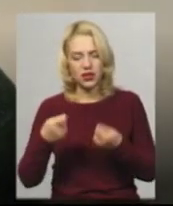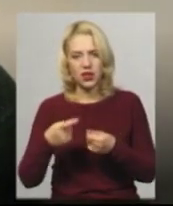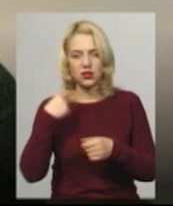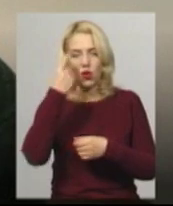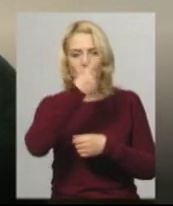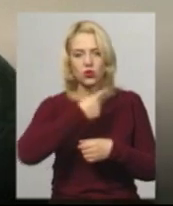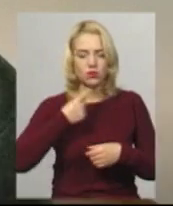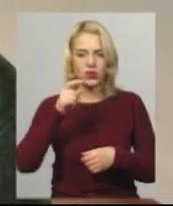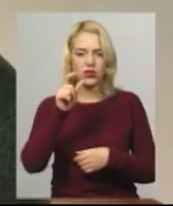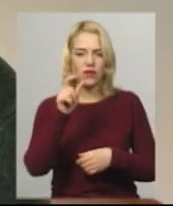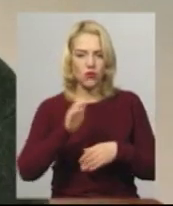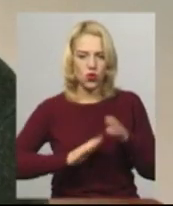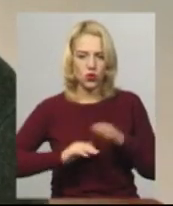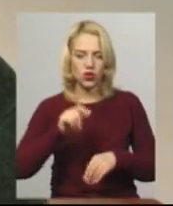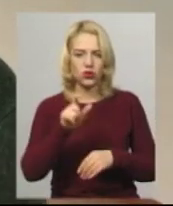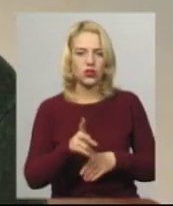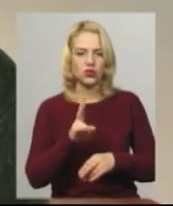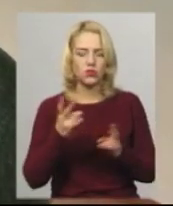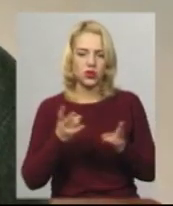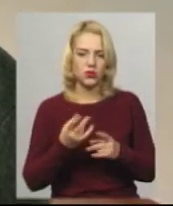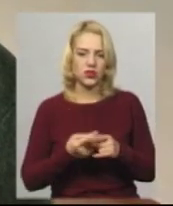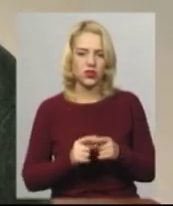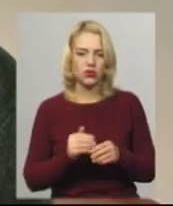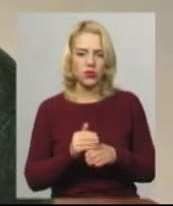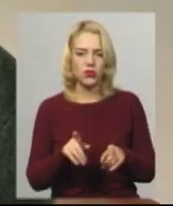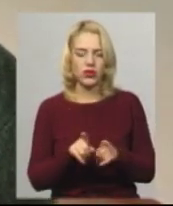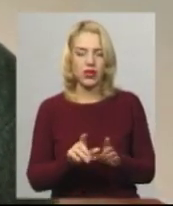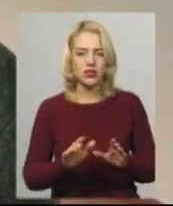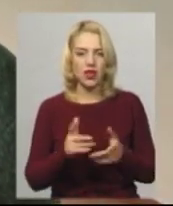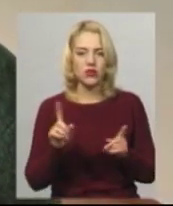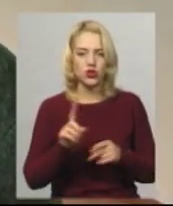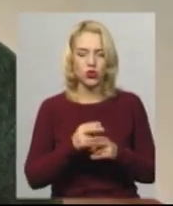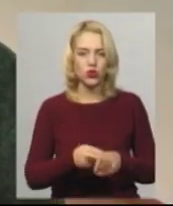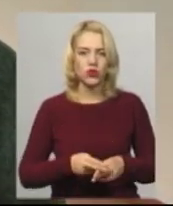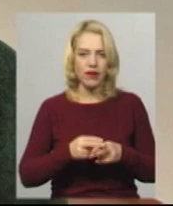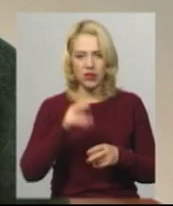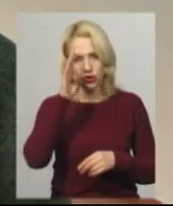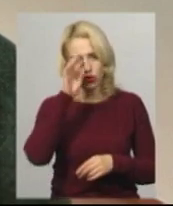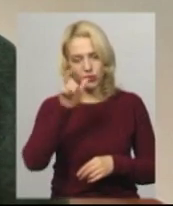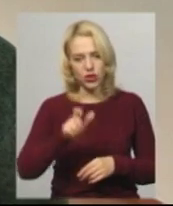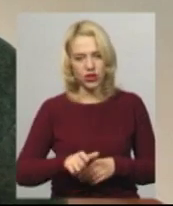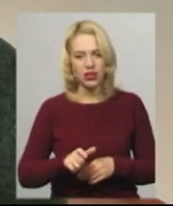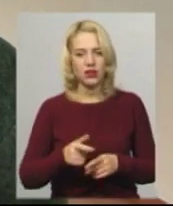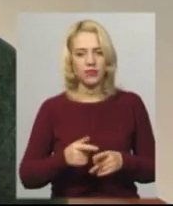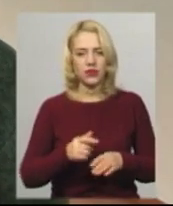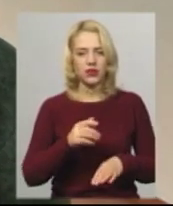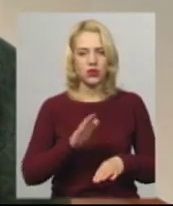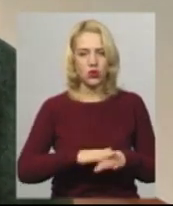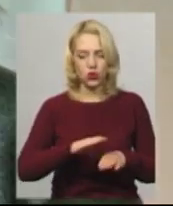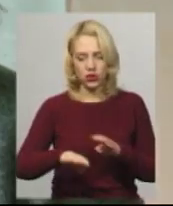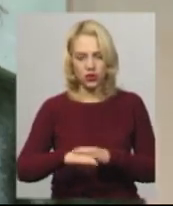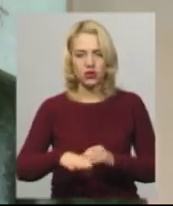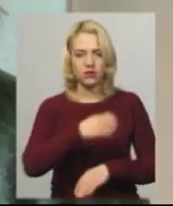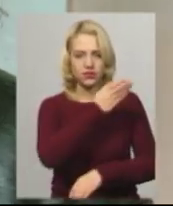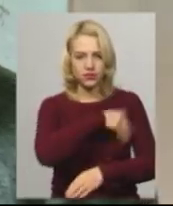руки людині, яка потребує цієї допомоги. І от так сталося, що у Дунаївся хлопчини відорвали руки і